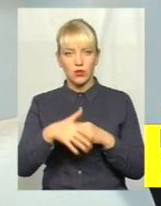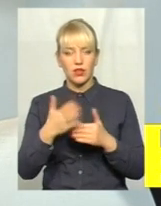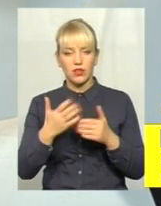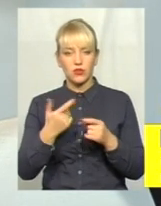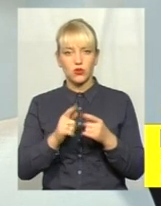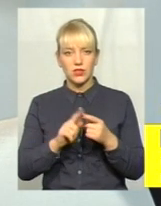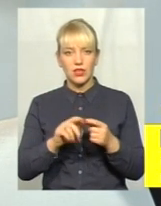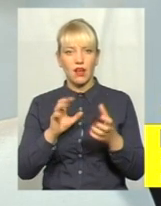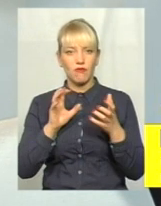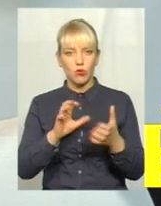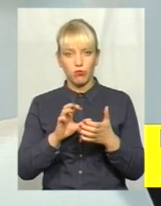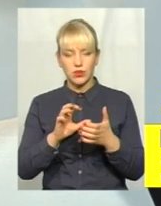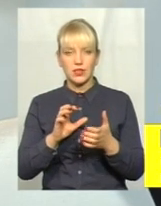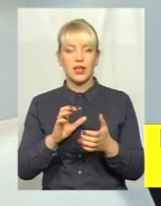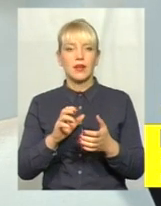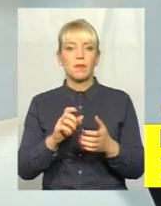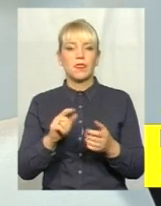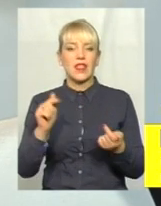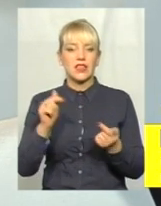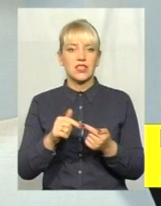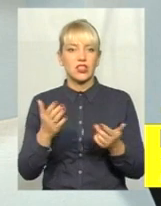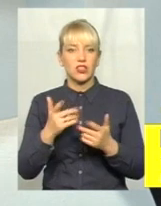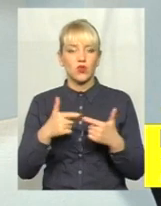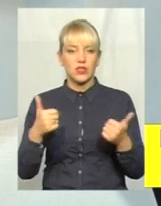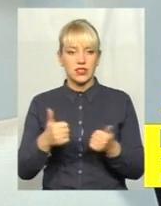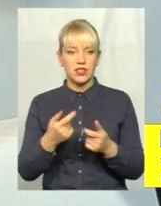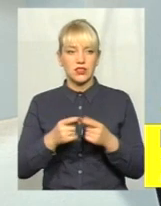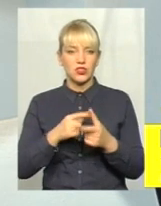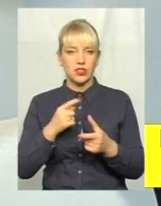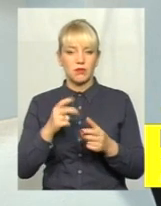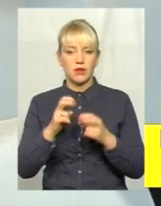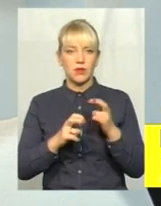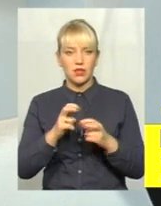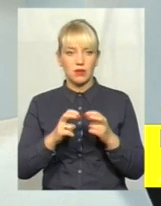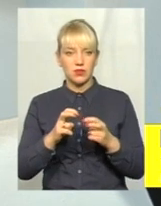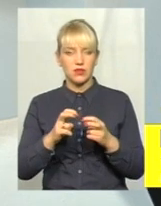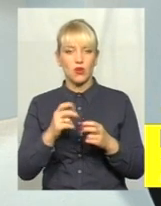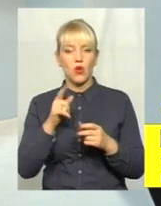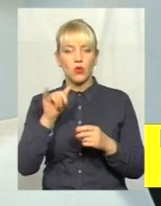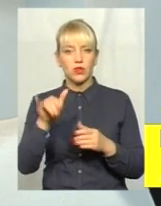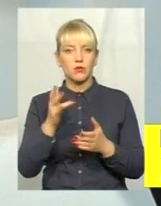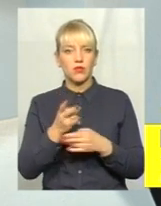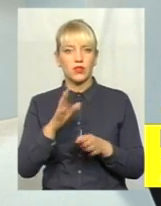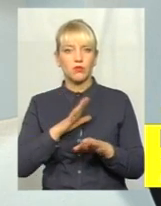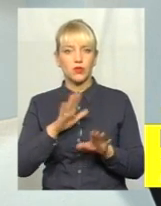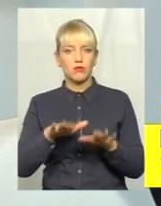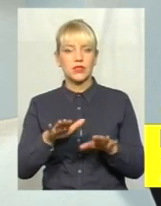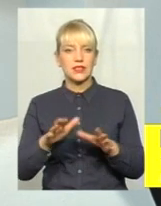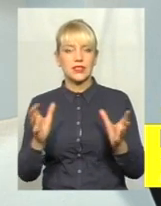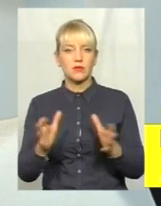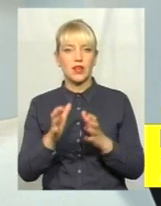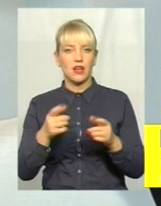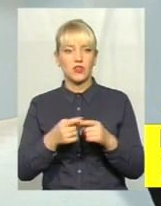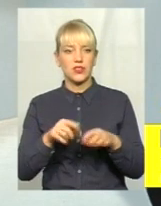якійсь організації чи якомусь підприємству, в них має бути в обов'язковому порядку визначено місце зберігання цих